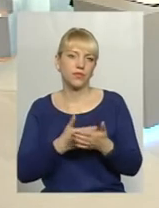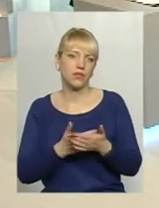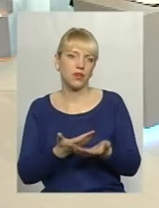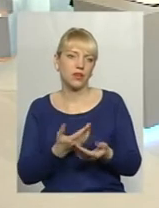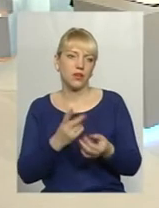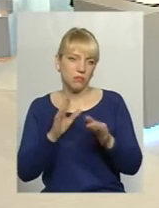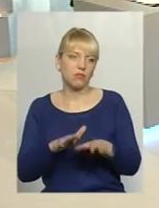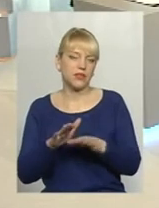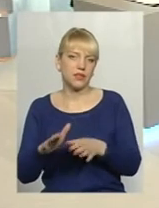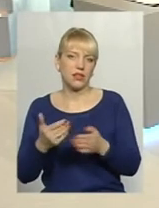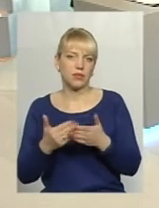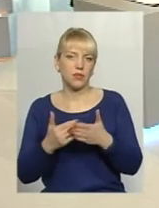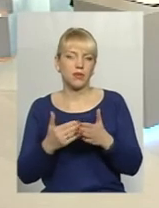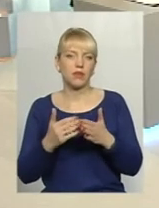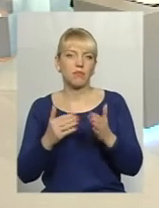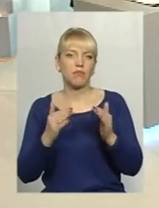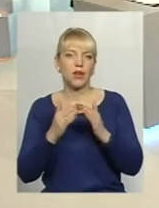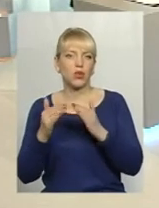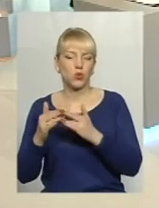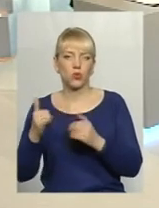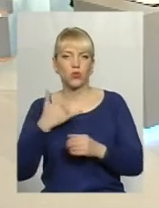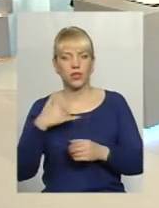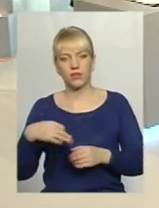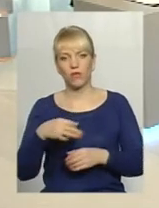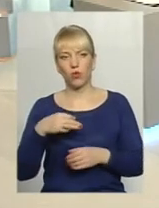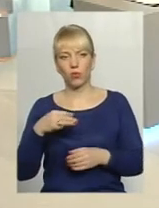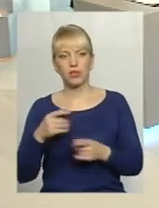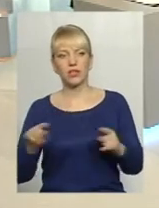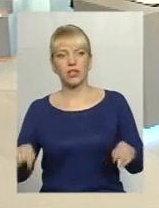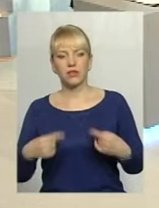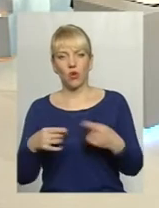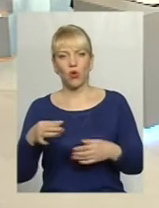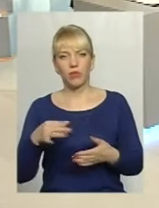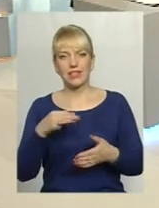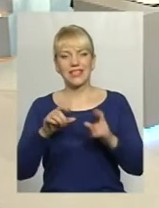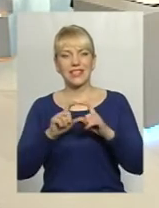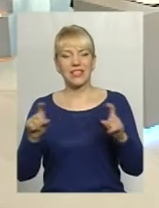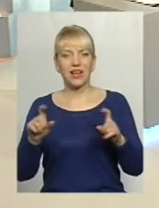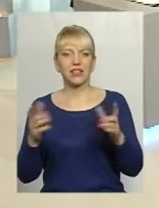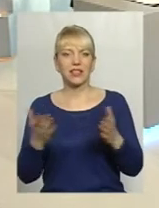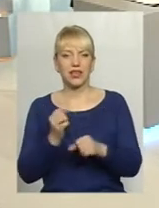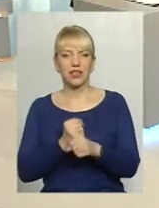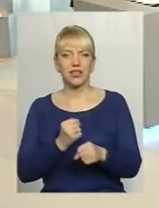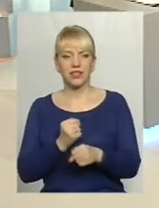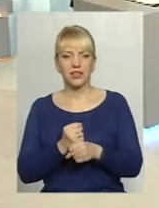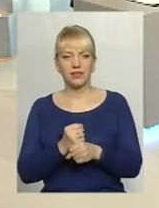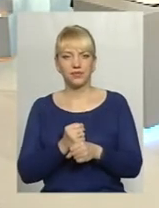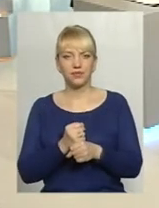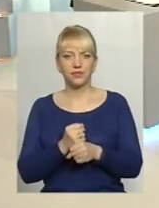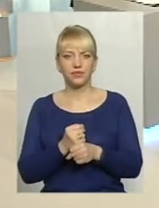місця, да, притулки просто. У нас в області створений обласний заклад, який діє з